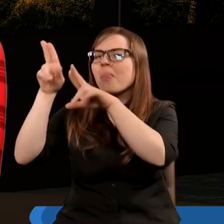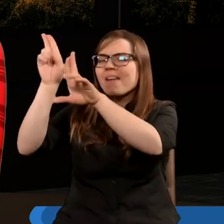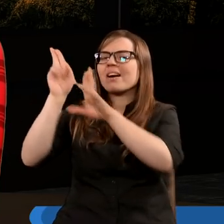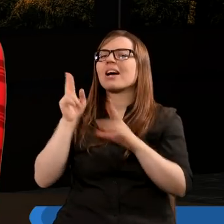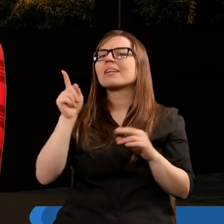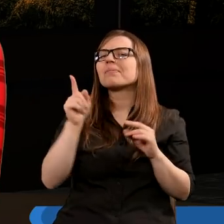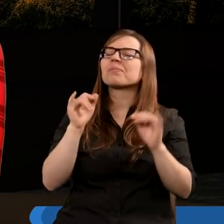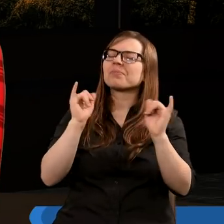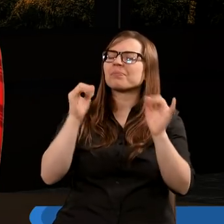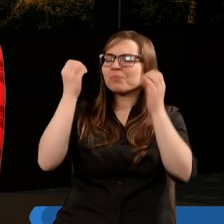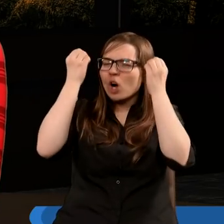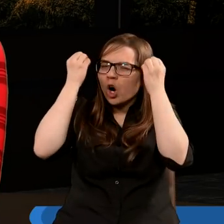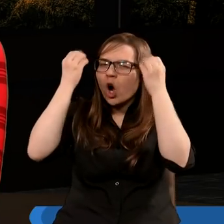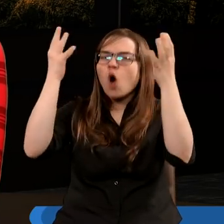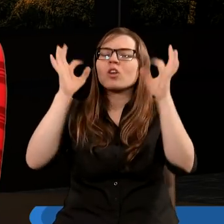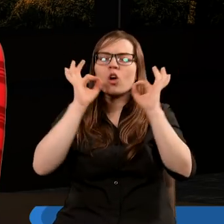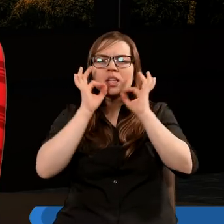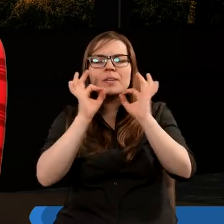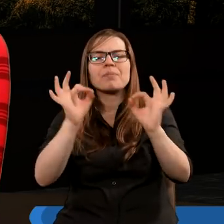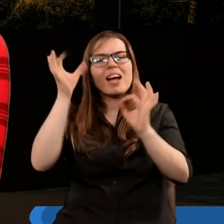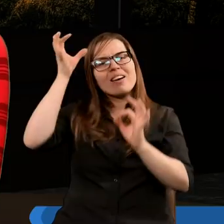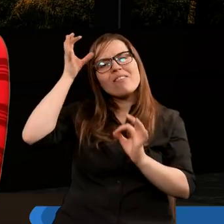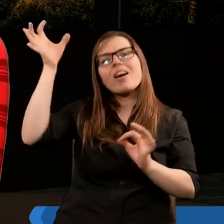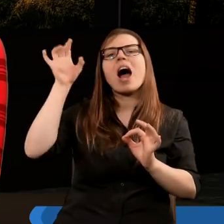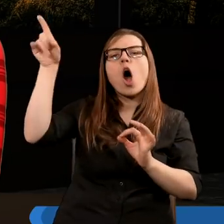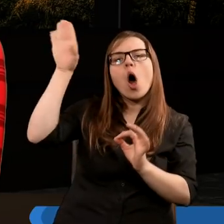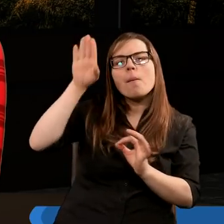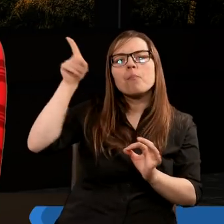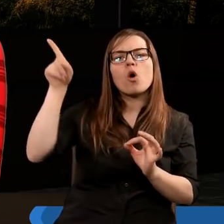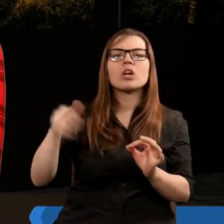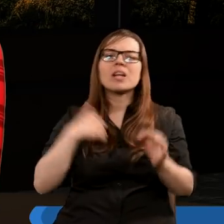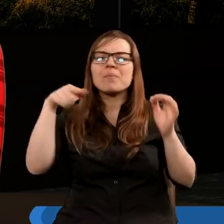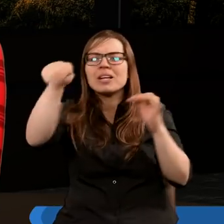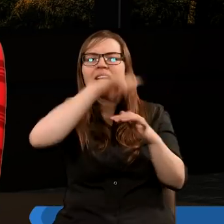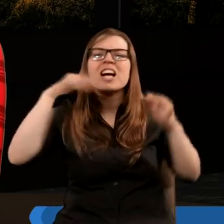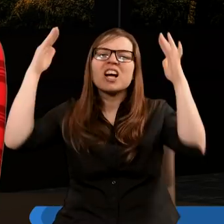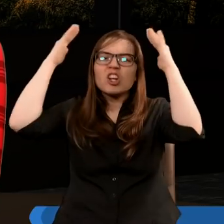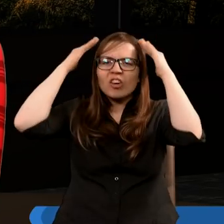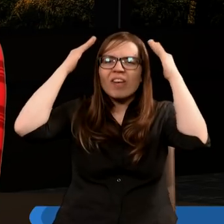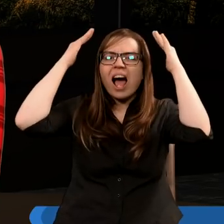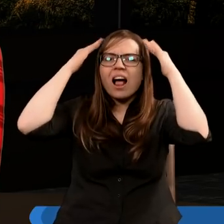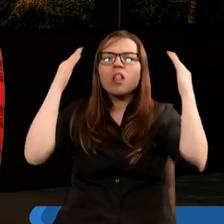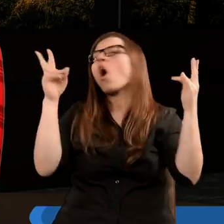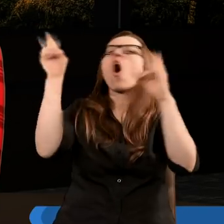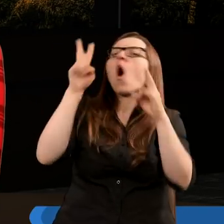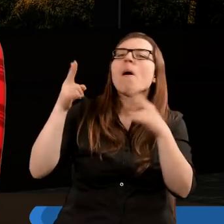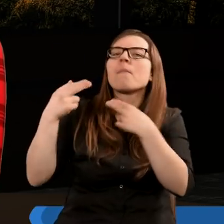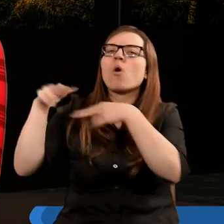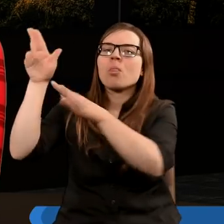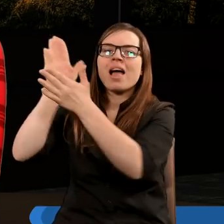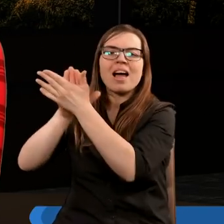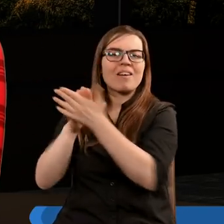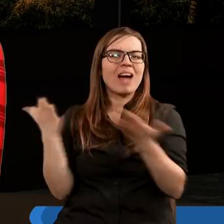jakimś rozsądkiem, z jakąś wiedzą o Bogu, żebyśmy mieli świadomość naprawdę komu oddajemy chwałę,